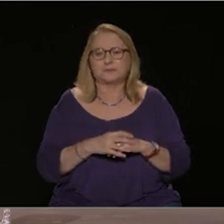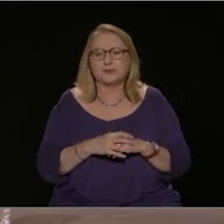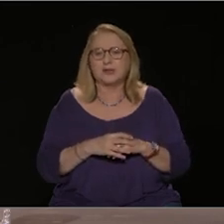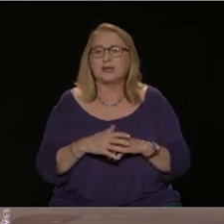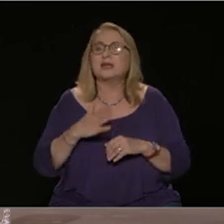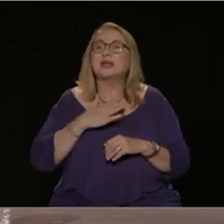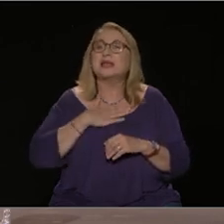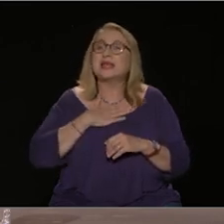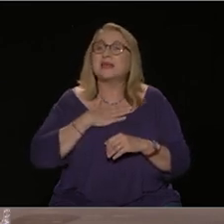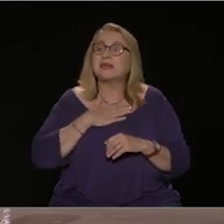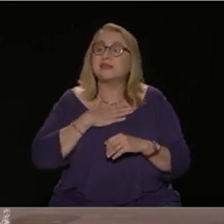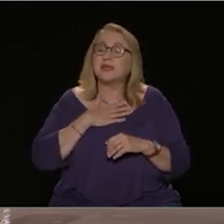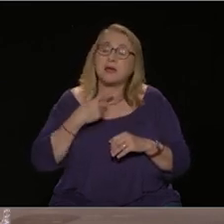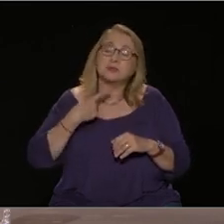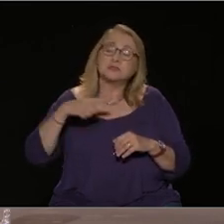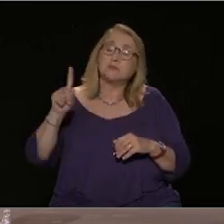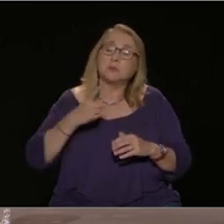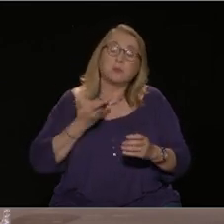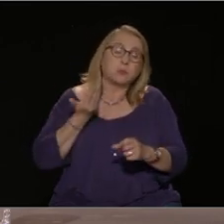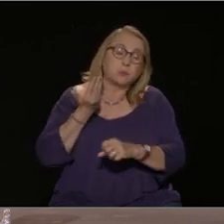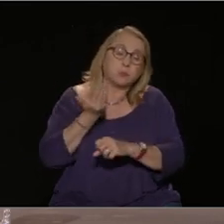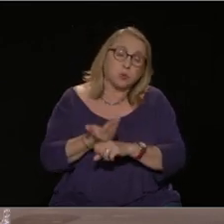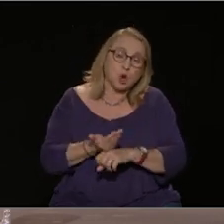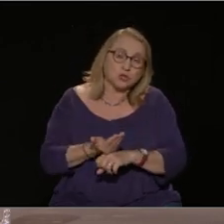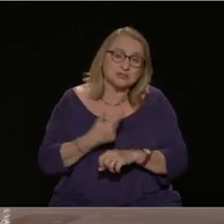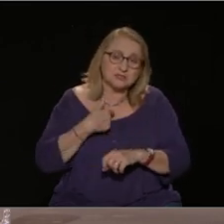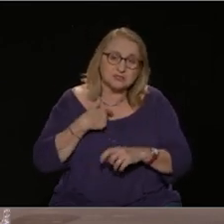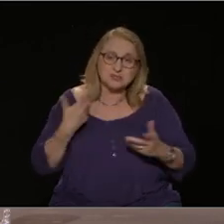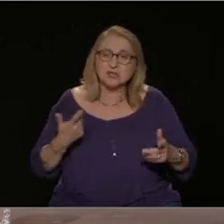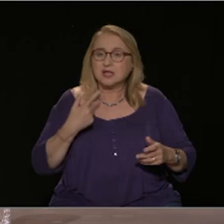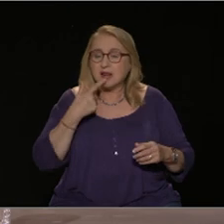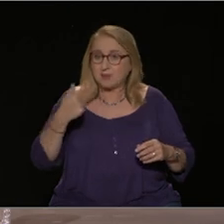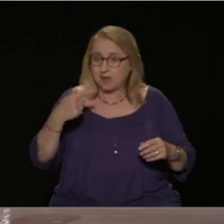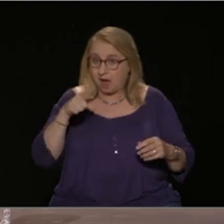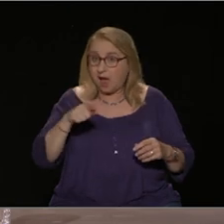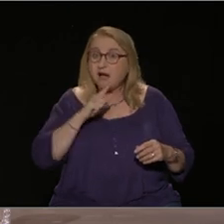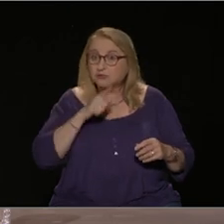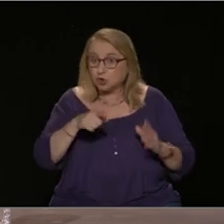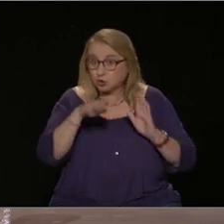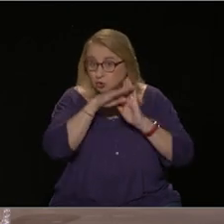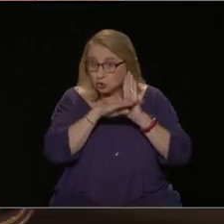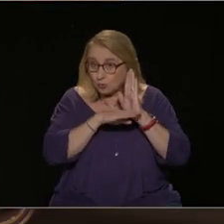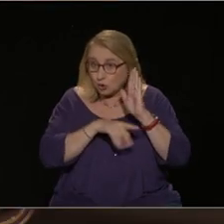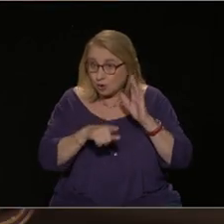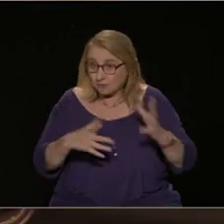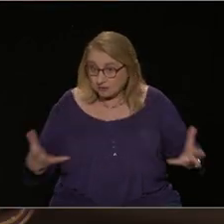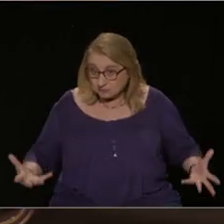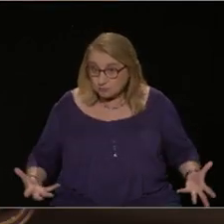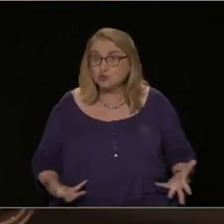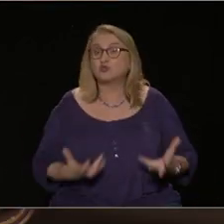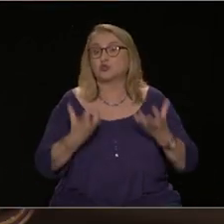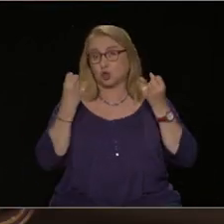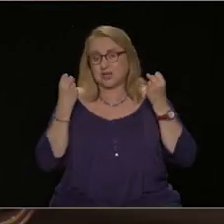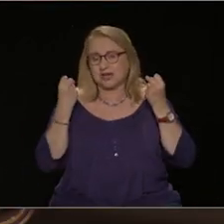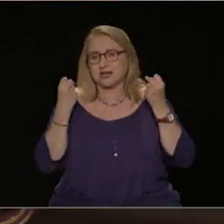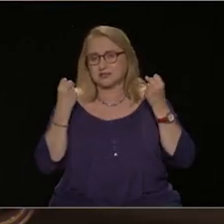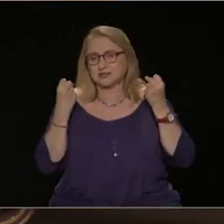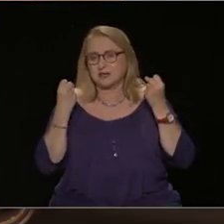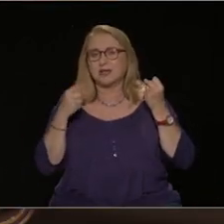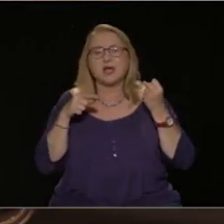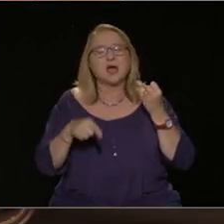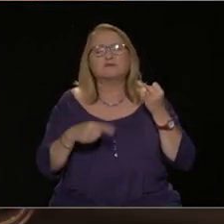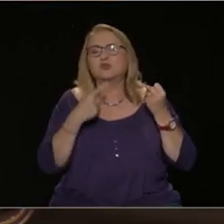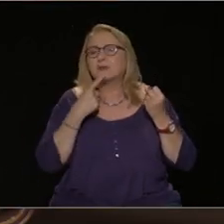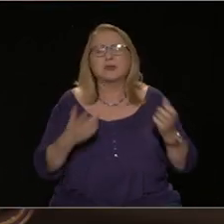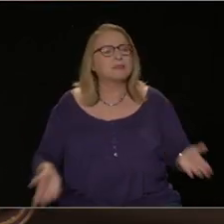είναι ότι αυτό το πρόγραμμα, ένα τέτοιο πρόγραμμα σωτηρίας, λέμε ότι δεν